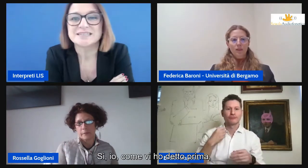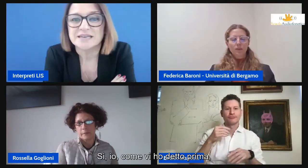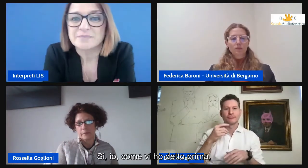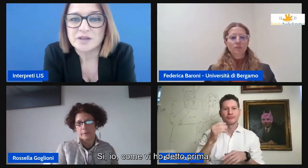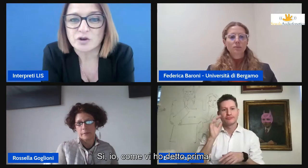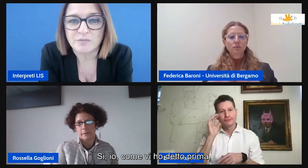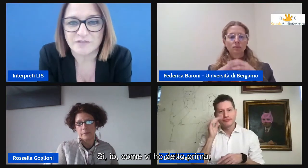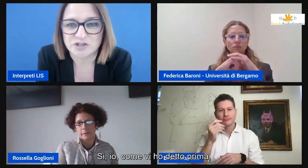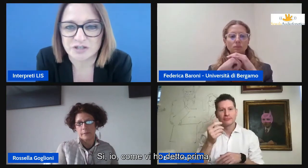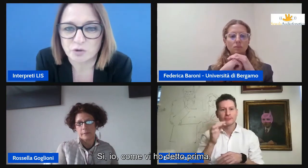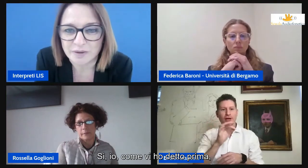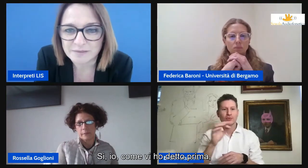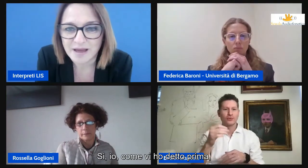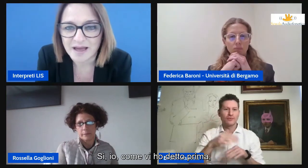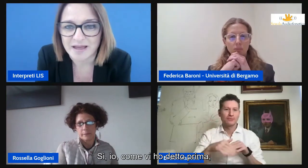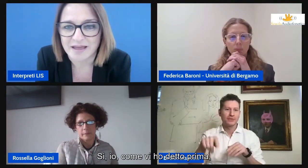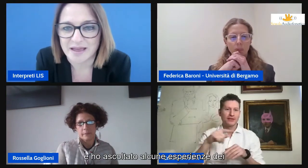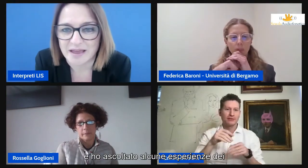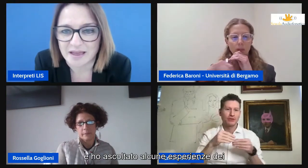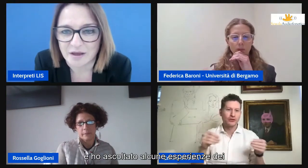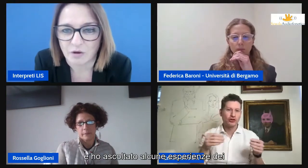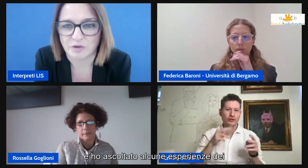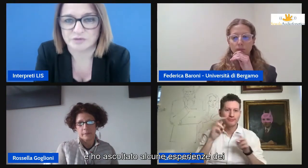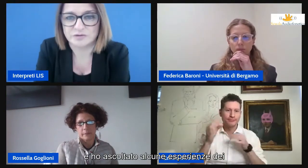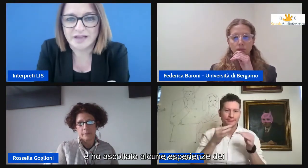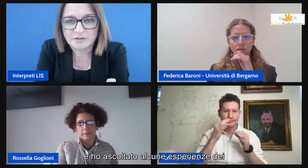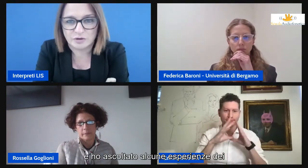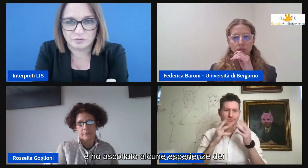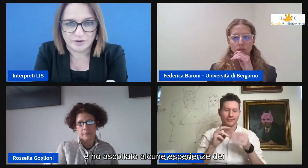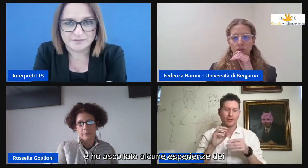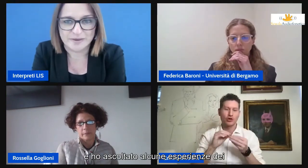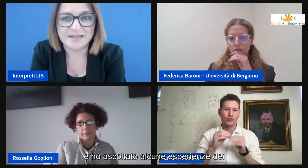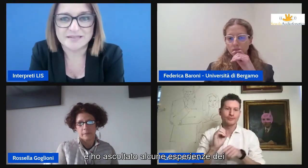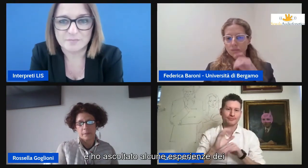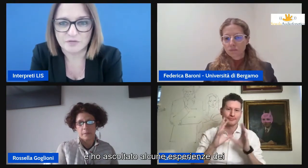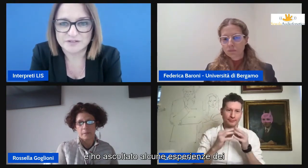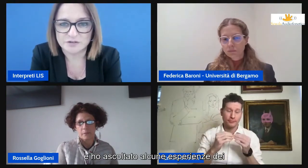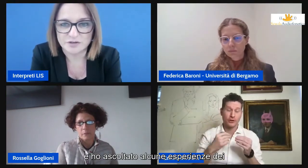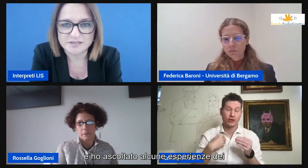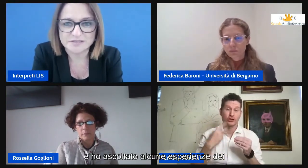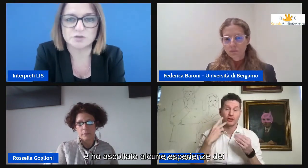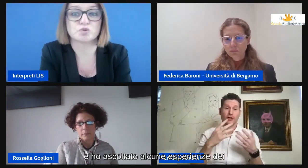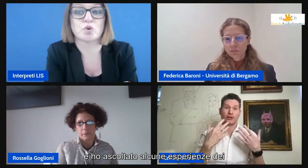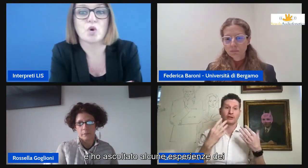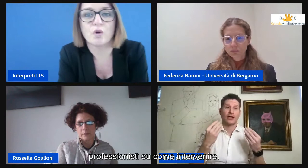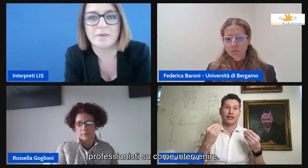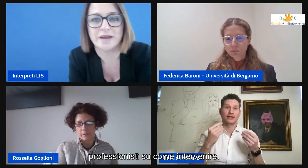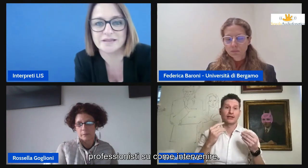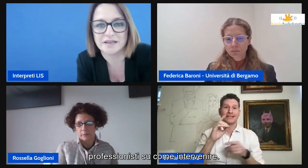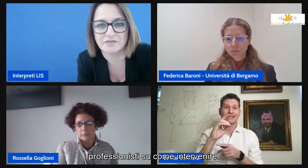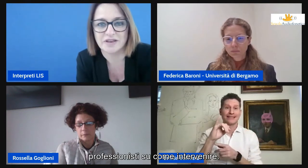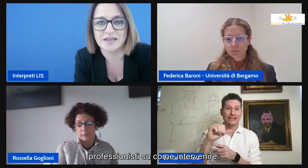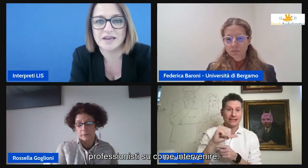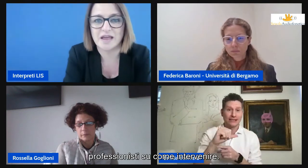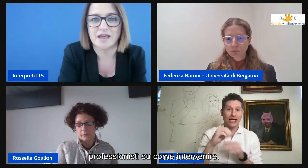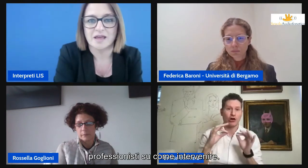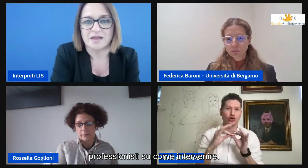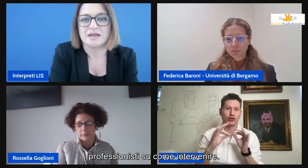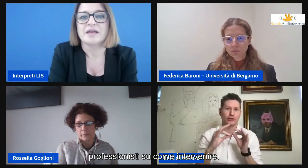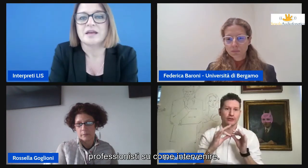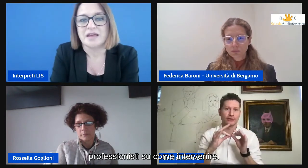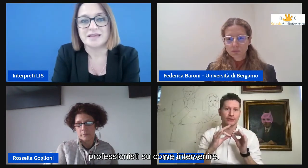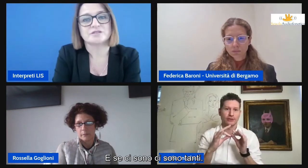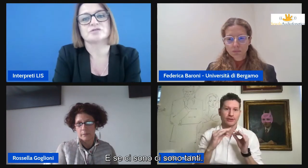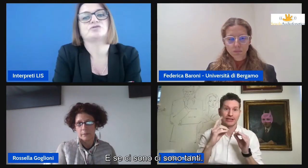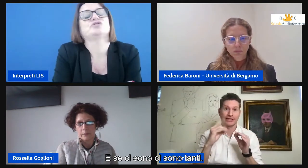sì io come vi ho già detto prima ho ascoltato alcune esperienze dei professionisti su come intervenire